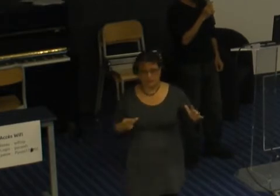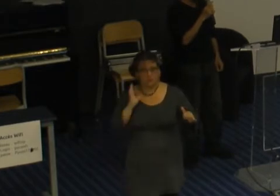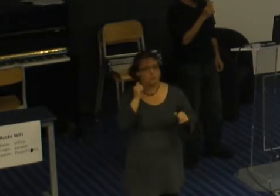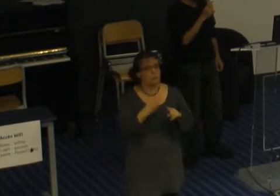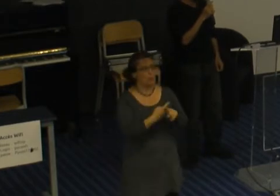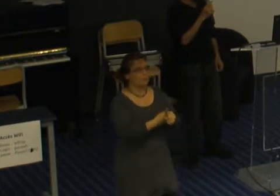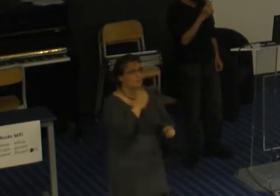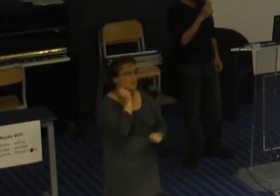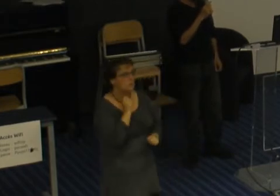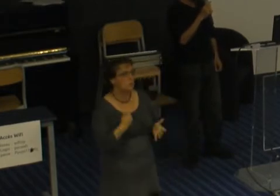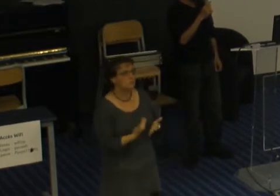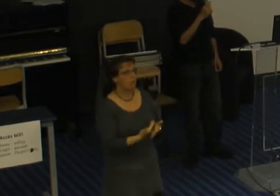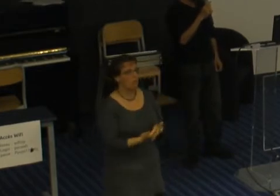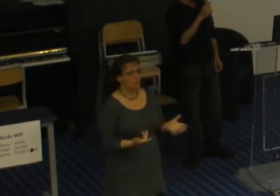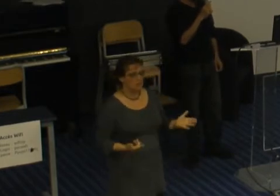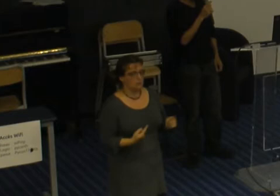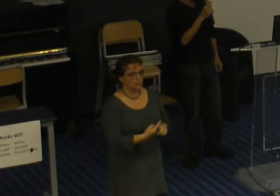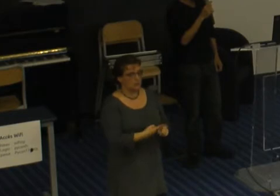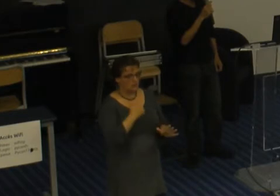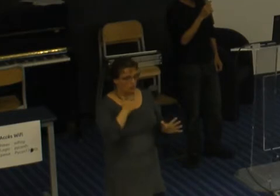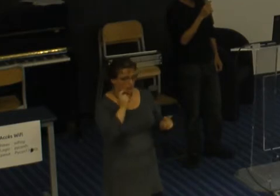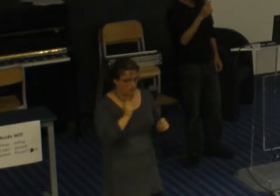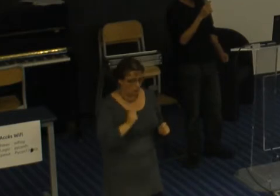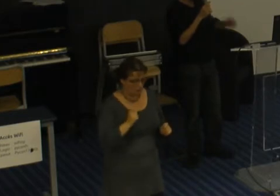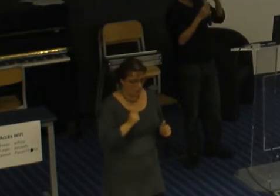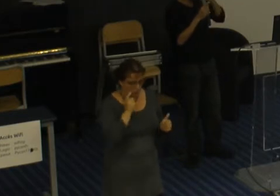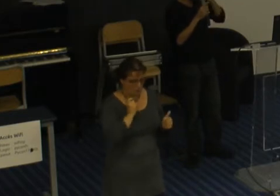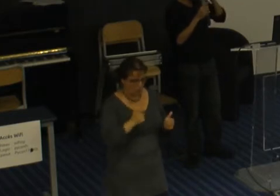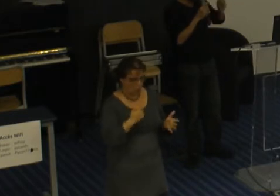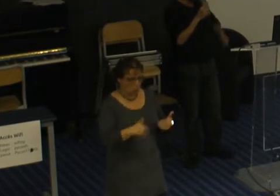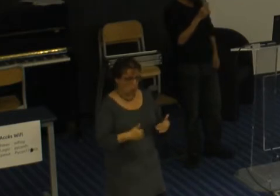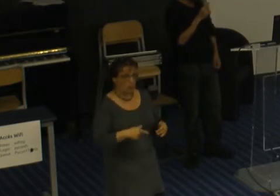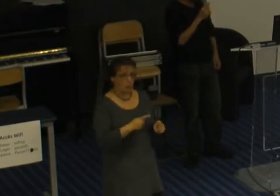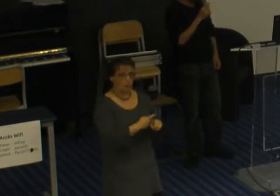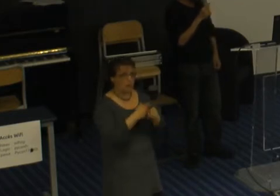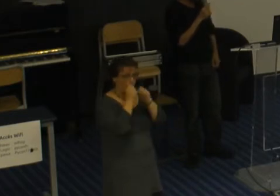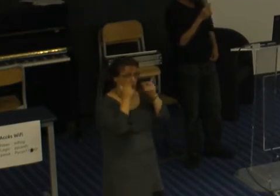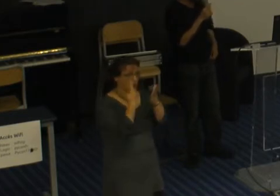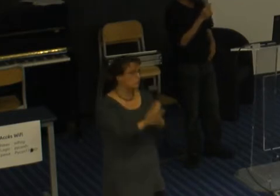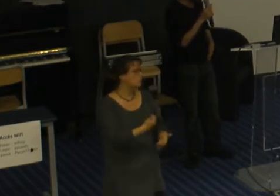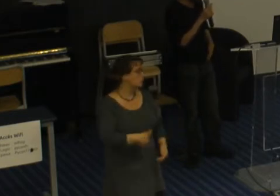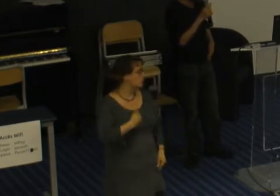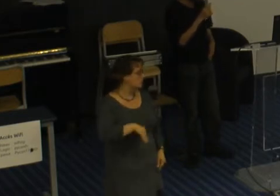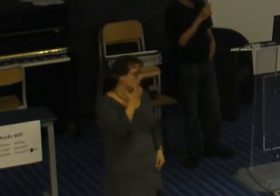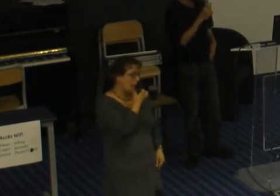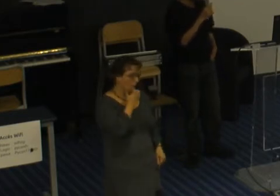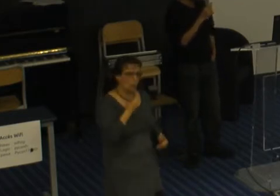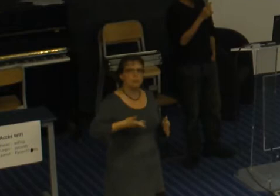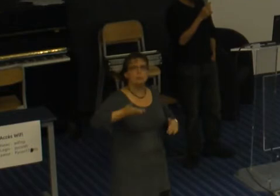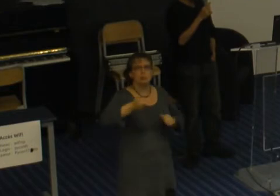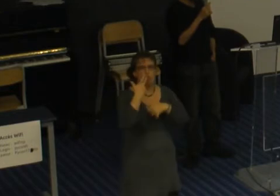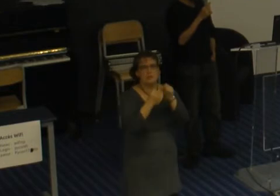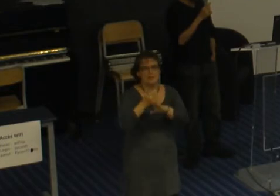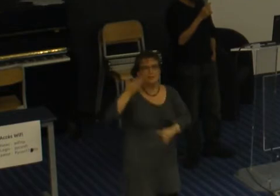genre de choses-là et puis je me suis rendu compte de choses affreuses. Par exemple, il y quelques années, j'avais une jeune stagiaire de 19 ans